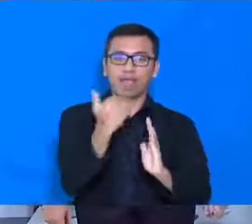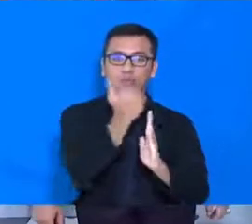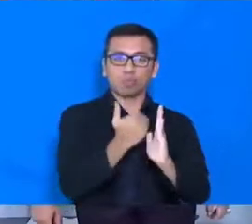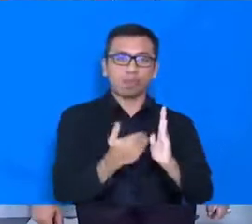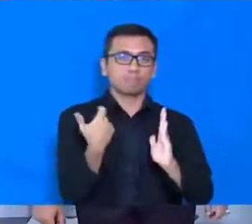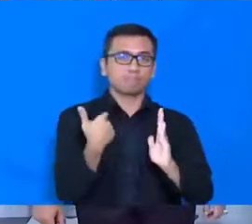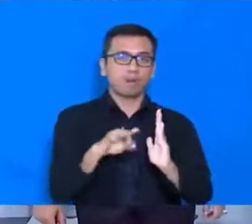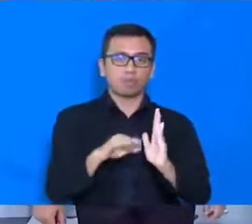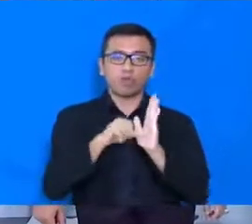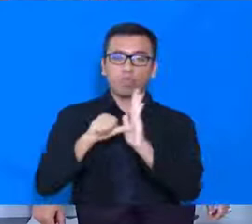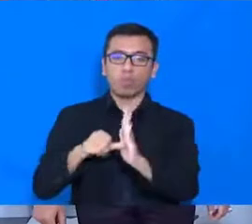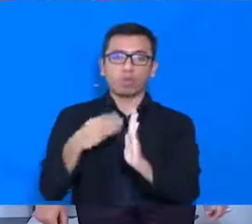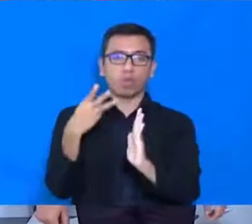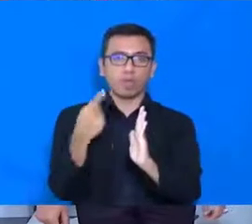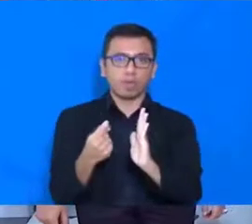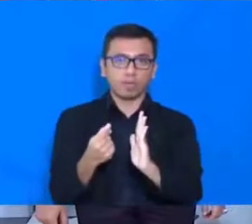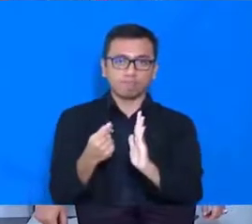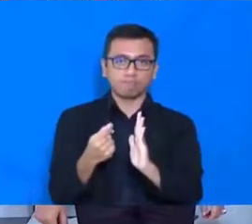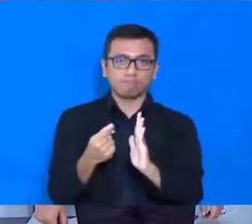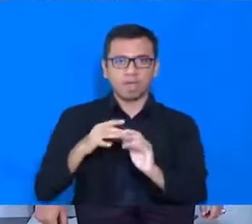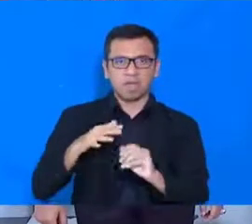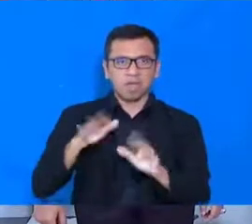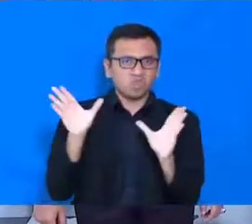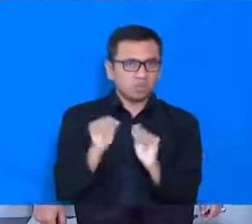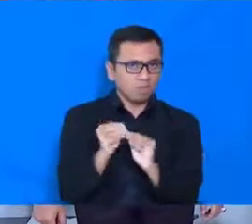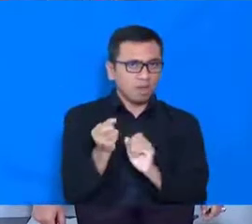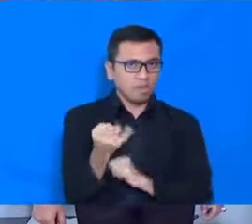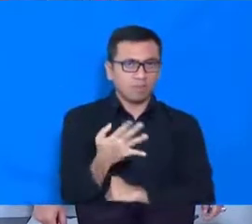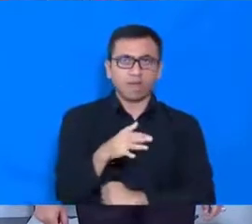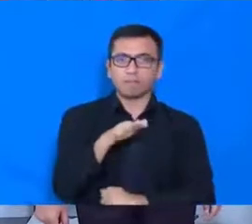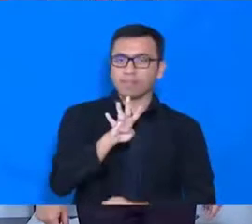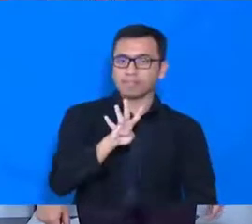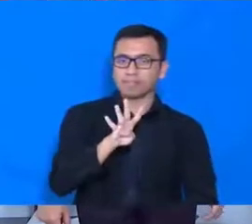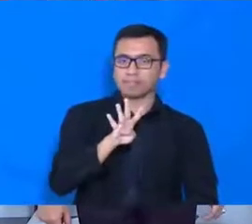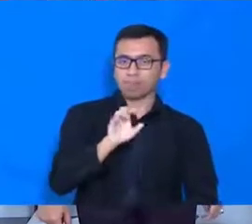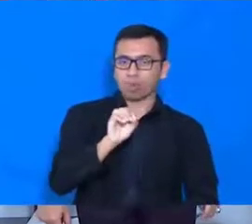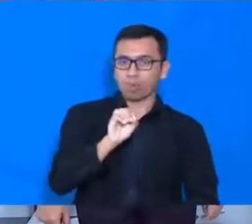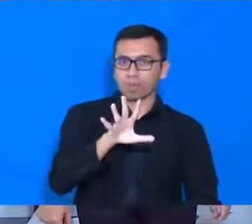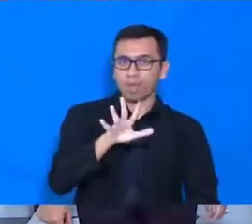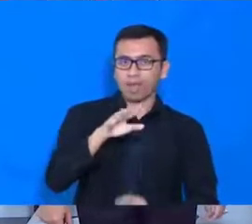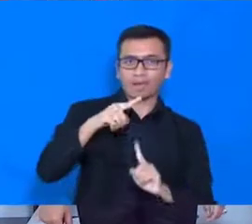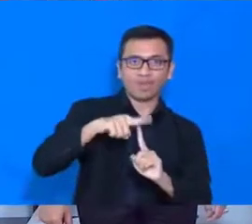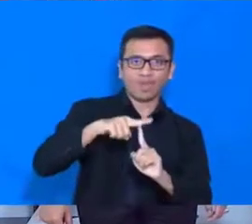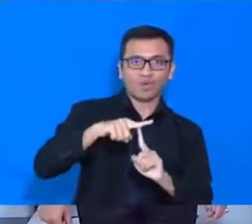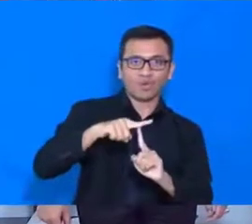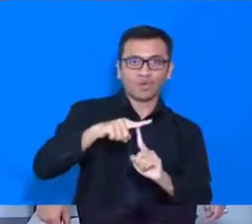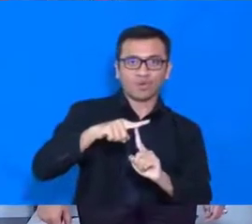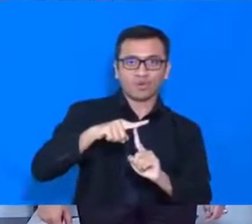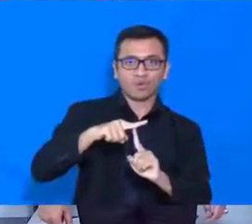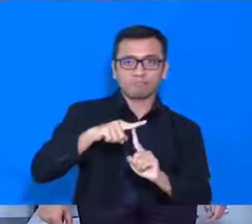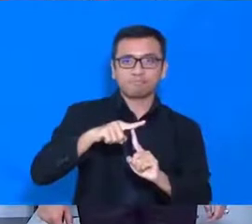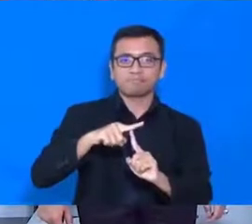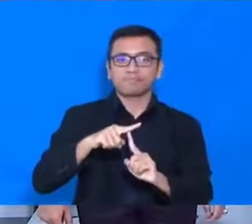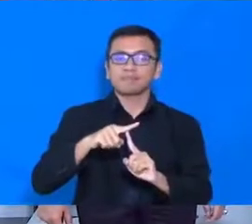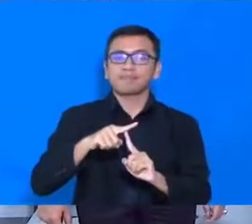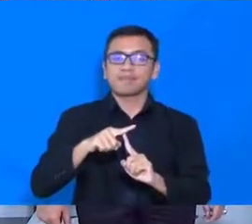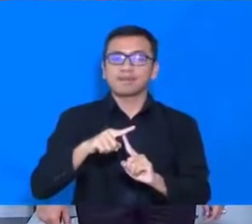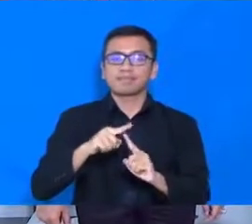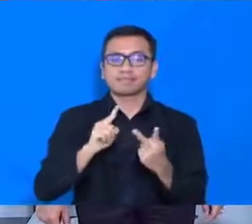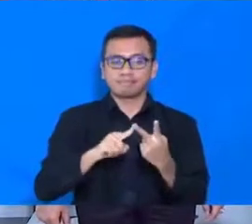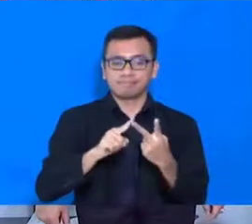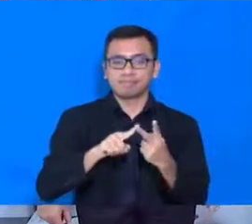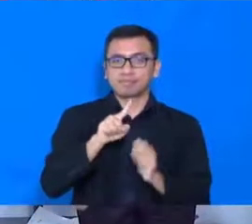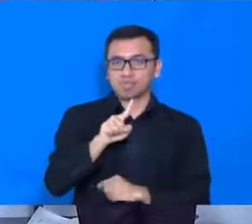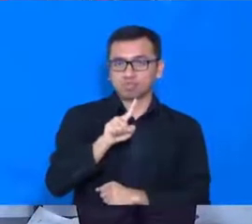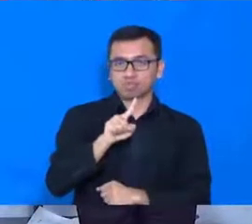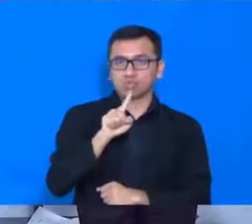yang terakhir, yang nilainya sekitar Rp405 triliun, dan di antaranya ada Rp110 triliun, yang kami